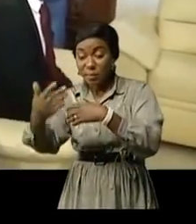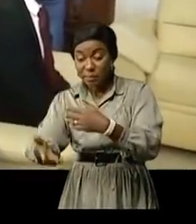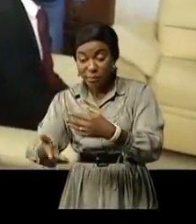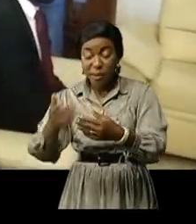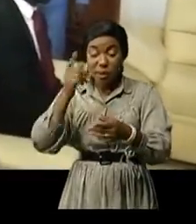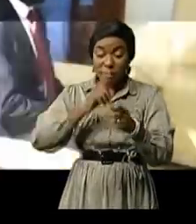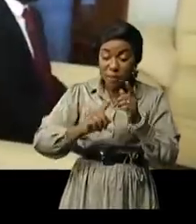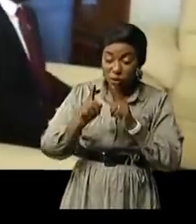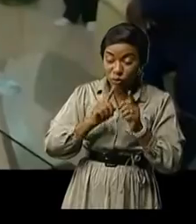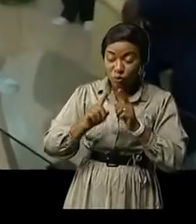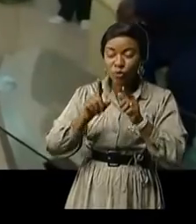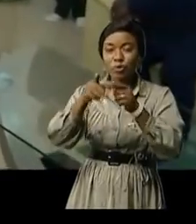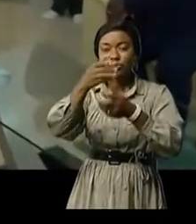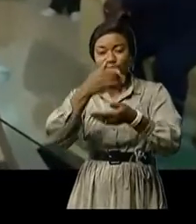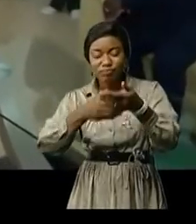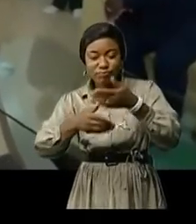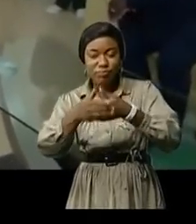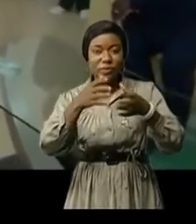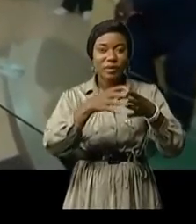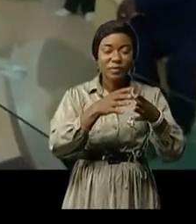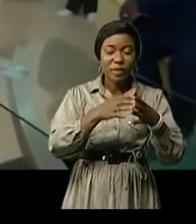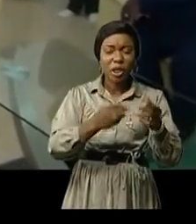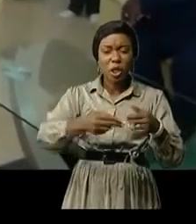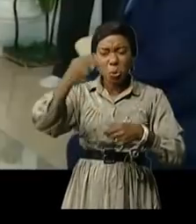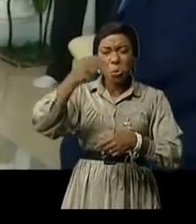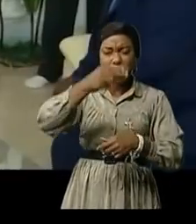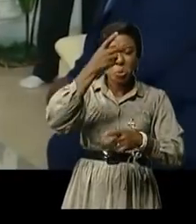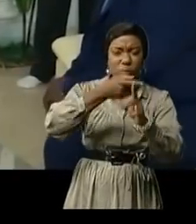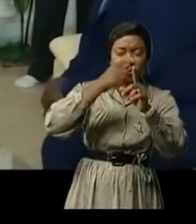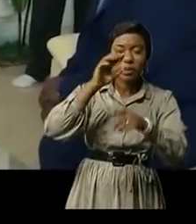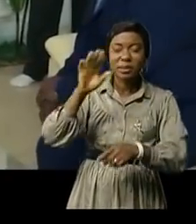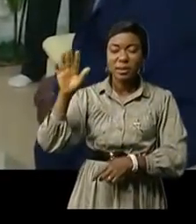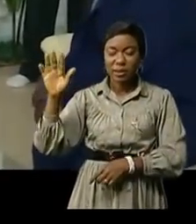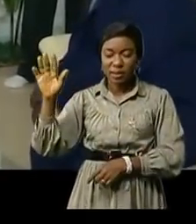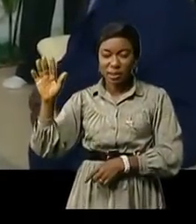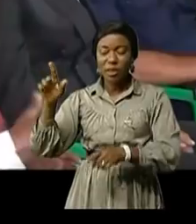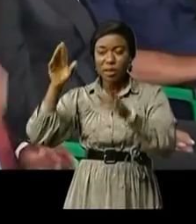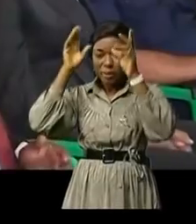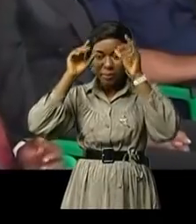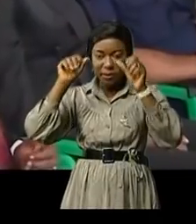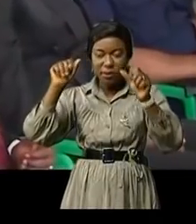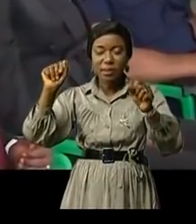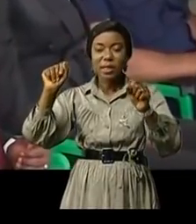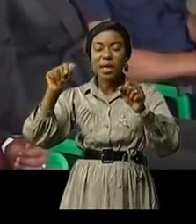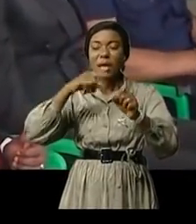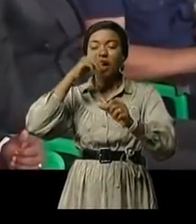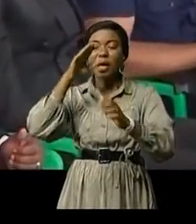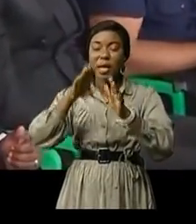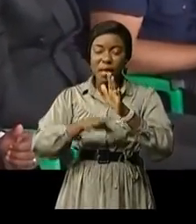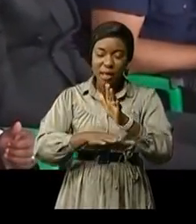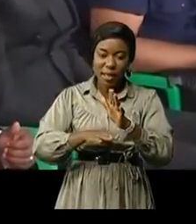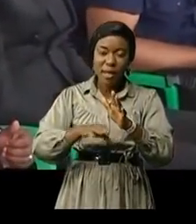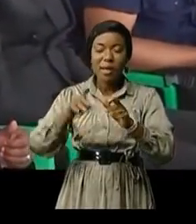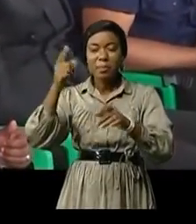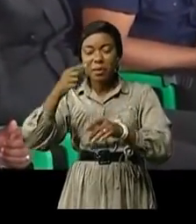Kimbangu Kiangani échangé avec les personnalités venues de Kinshasa Il s'agit entre autres du président de l'Assemblée nationale Christophe Mboso du